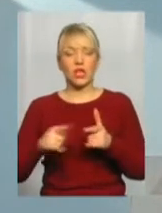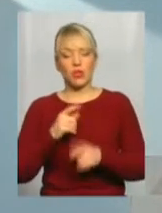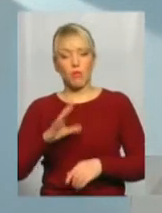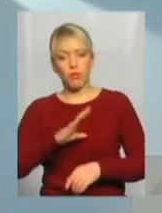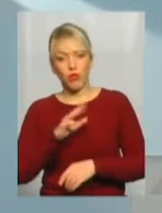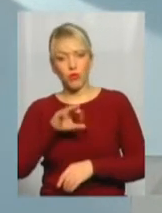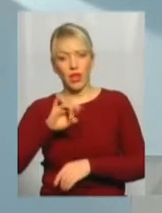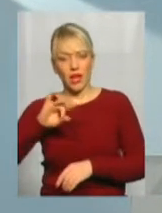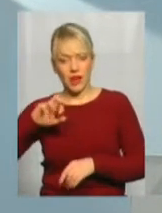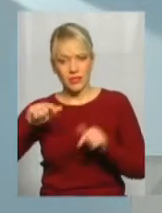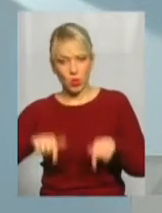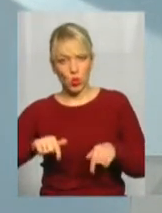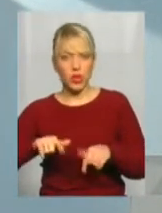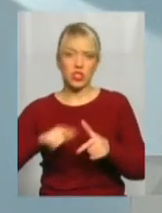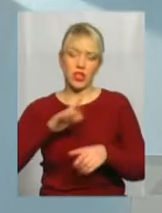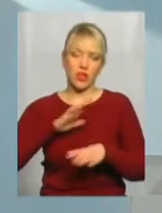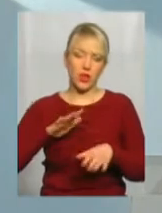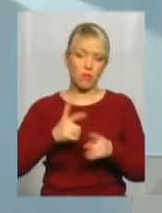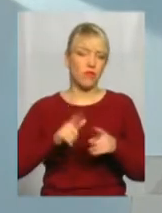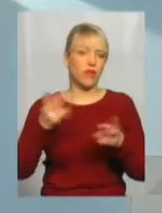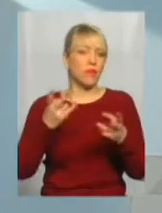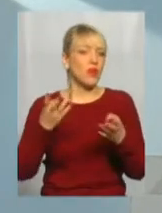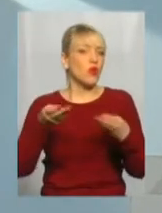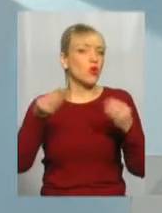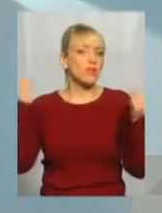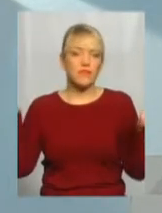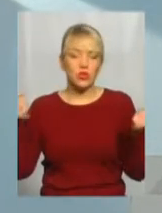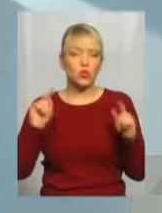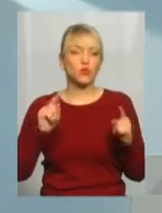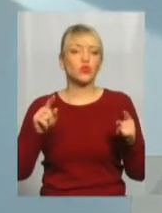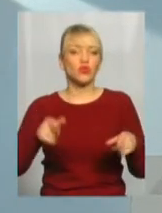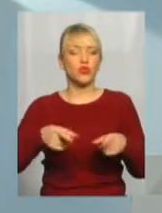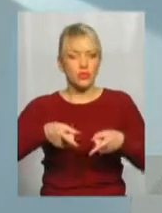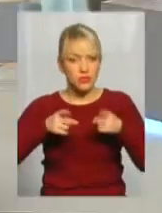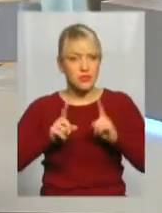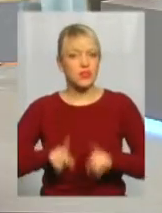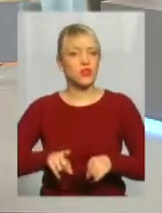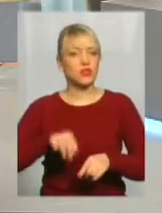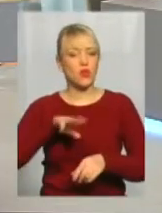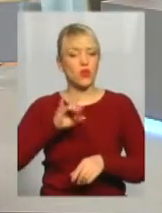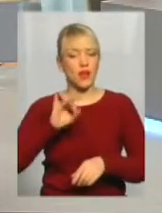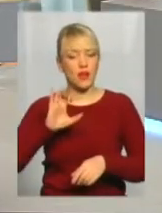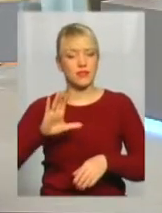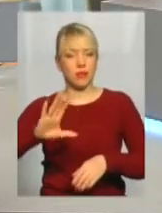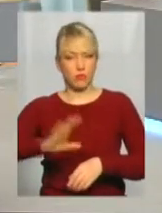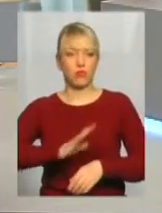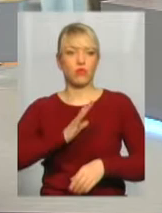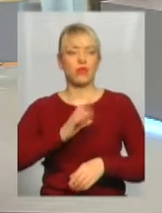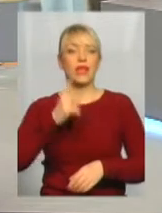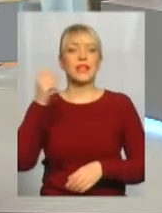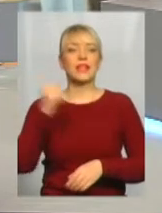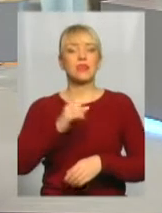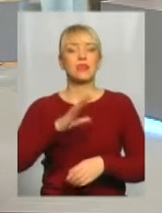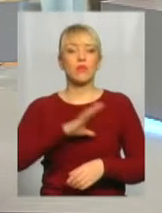нехай ці сумніви розвіються тому, що Тарас таки був. Тиждень він був у Кам'янці